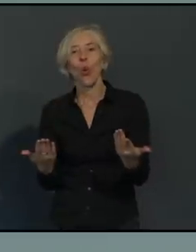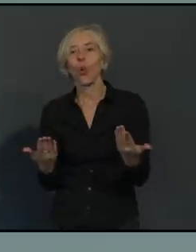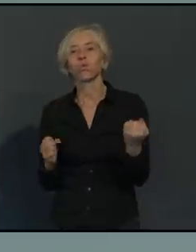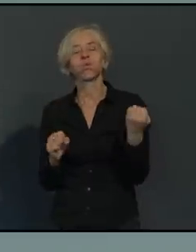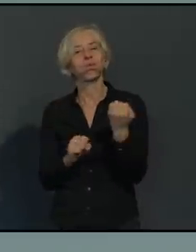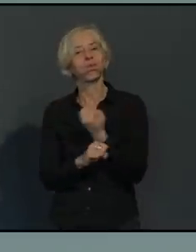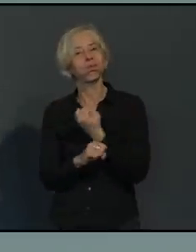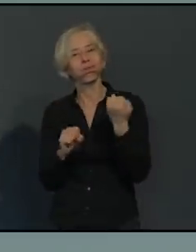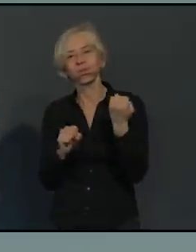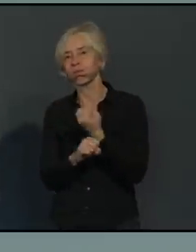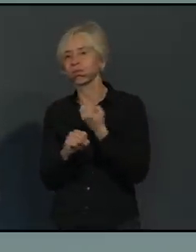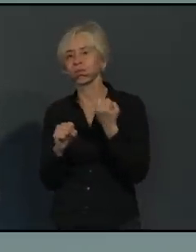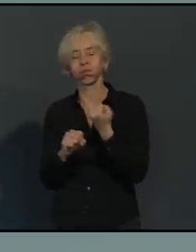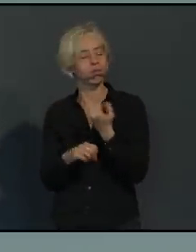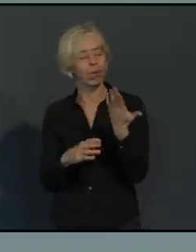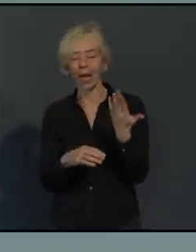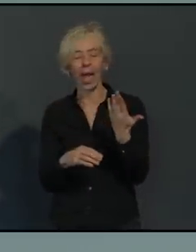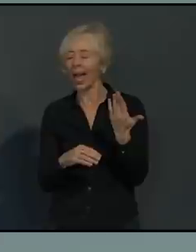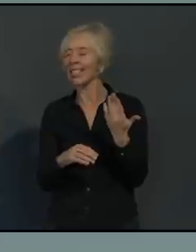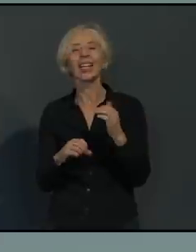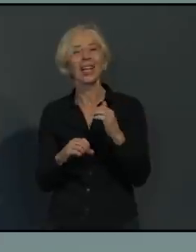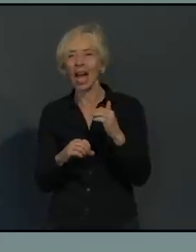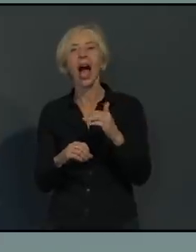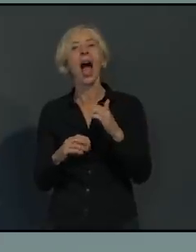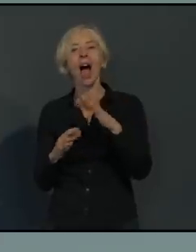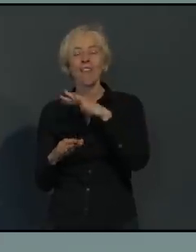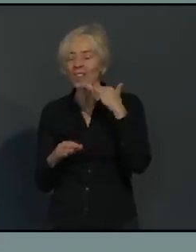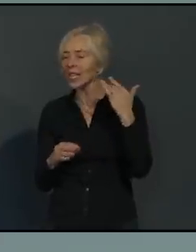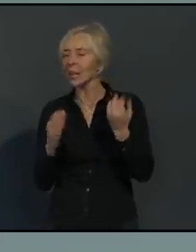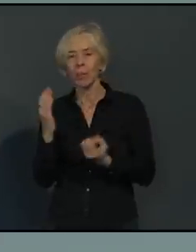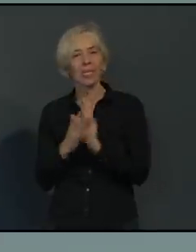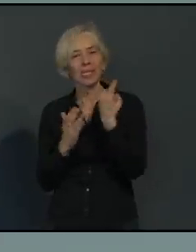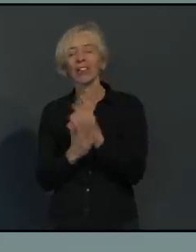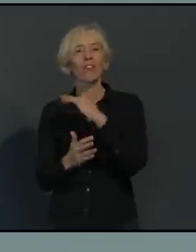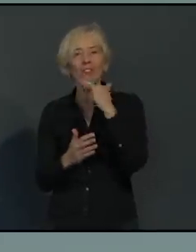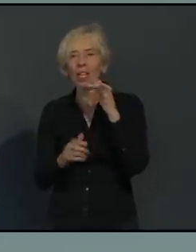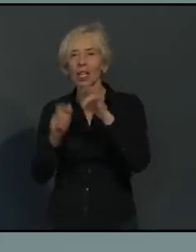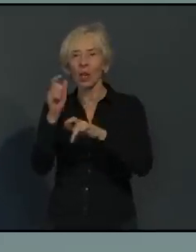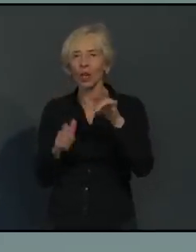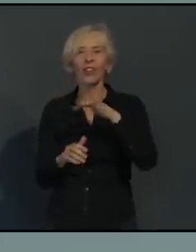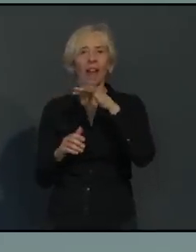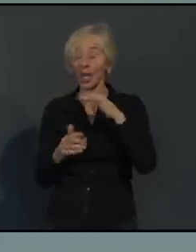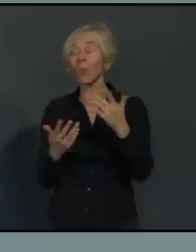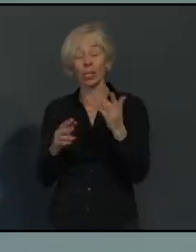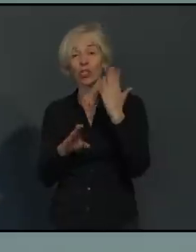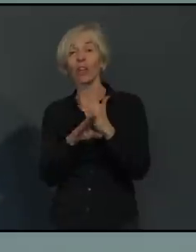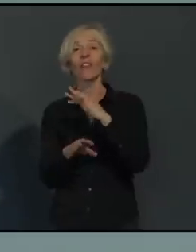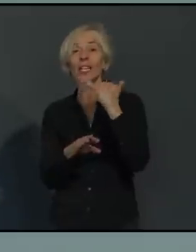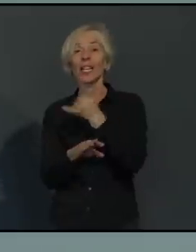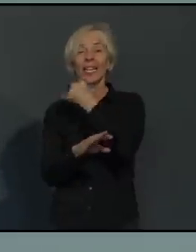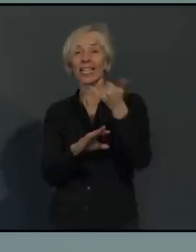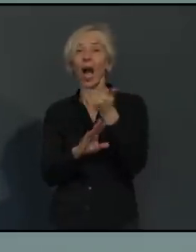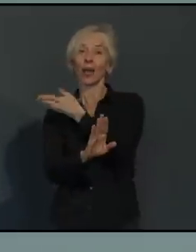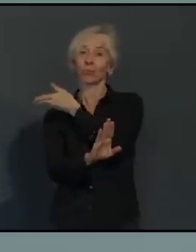getroffen, unseren Tourismusdirektor, und er berichtet genau das Gleiche. All das, was man in den letzten Jahren aufgebaut hat für